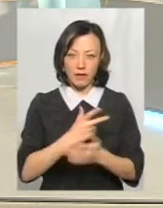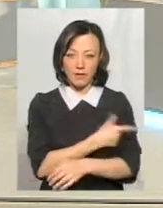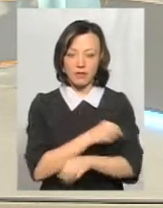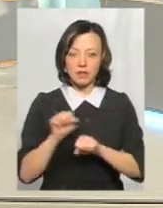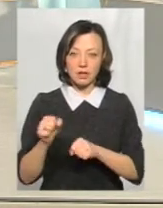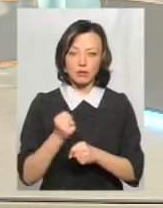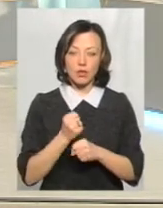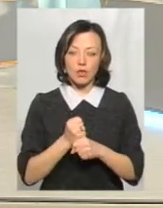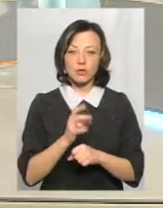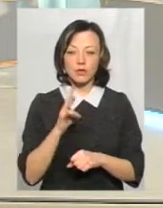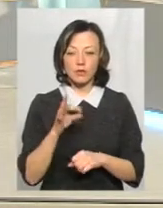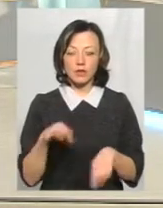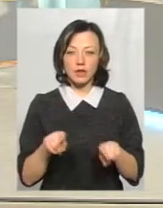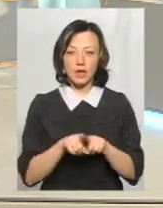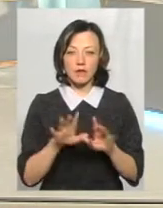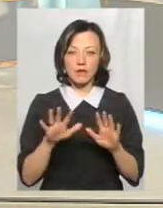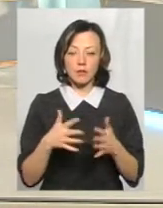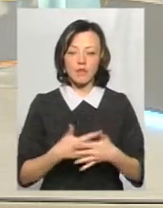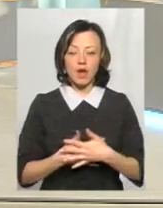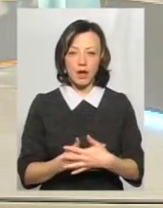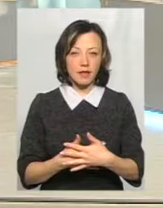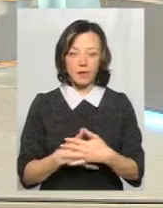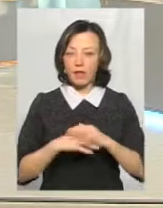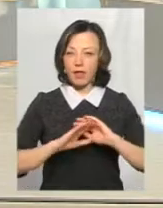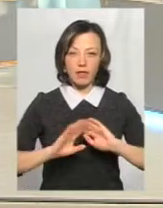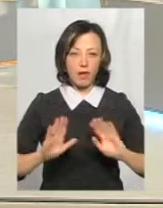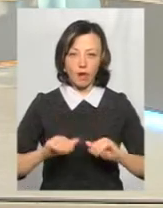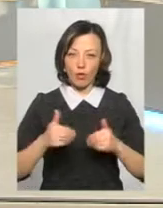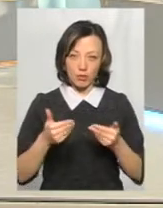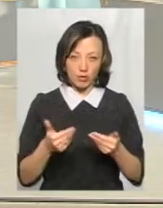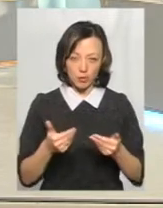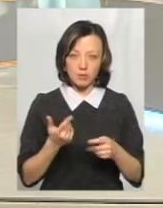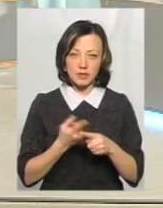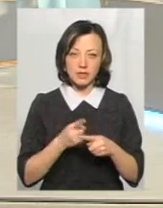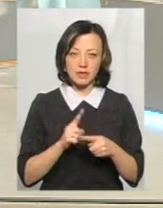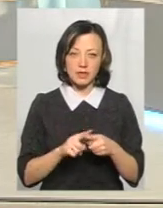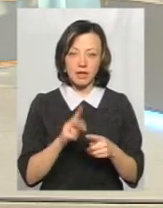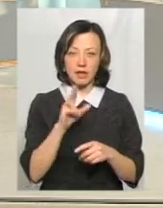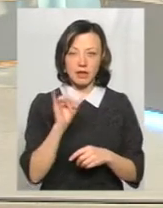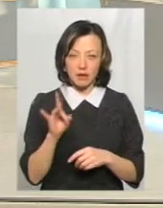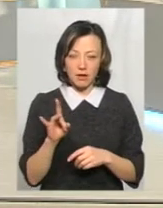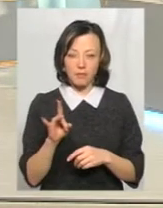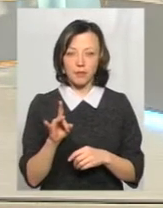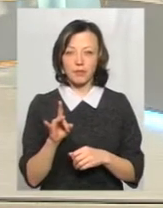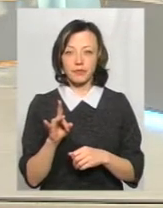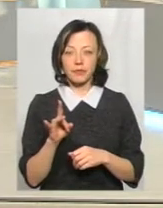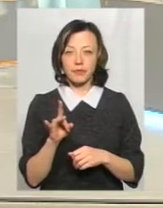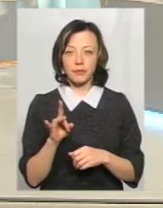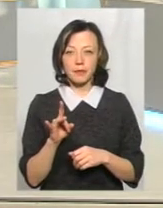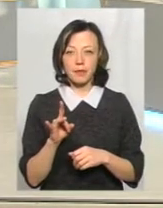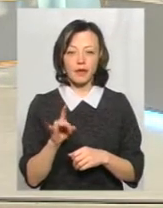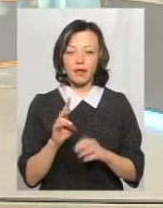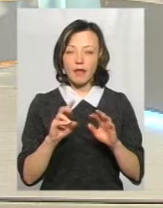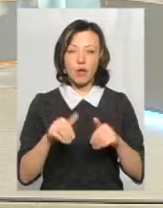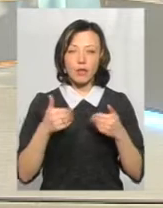робиться. Але в таких випадках вагітні ми не рекомендуємо вакцинуватися. Це саме від кору. Причому не